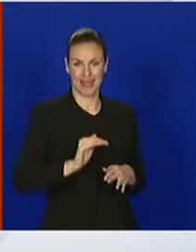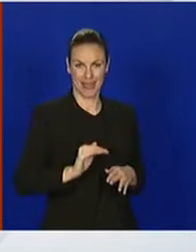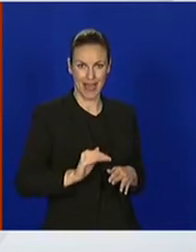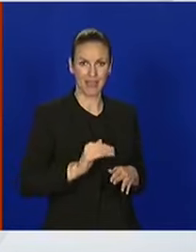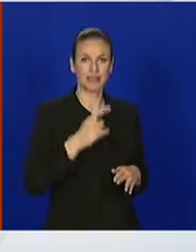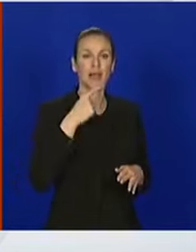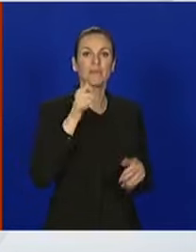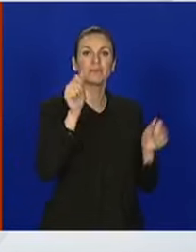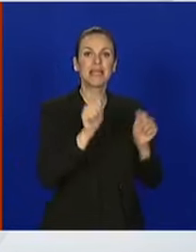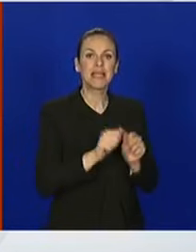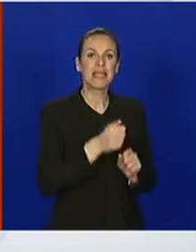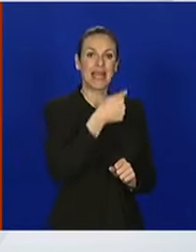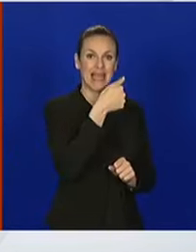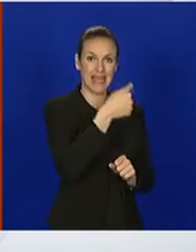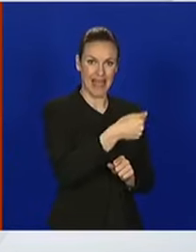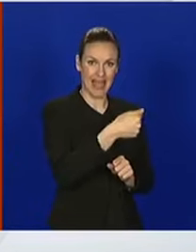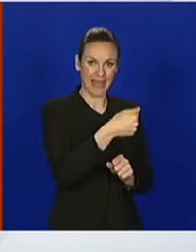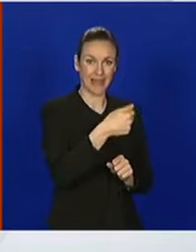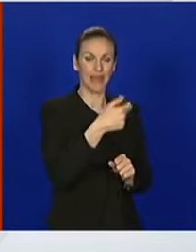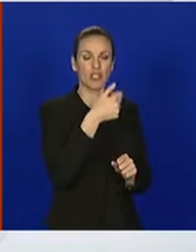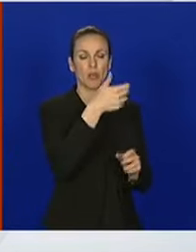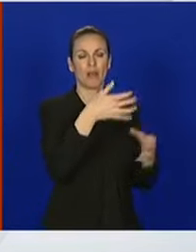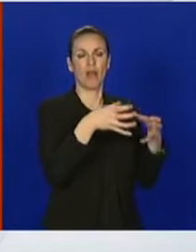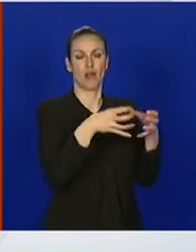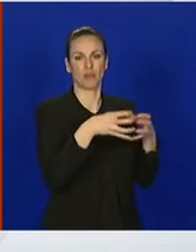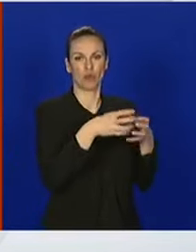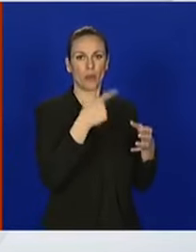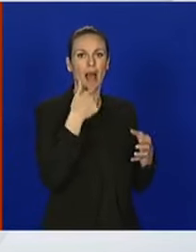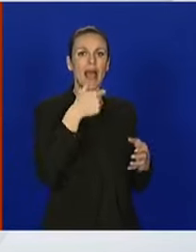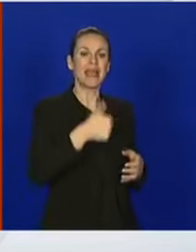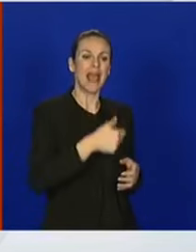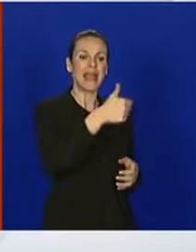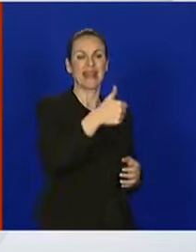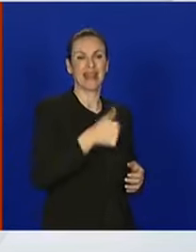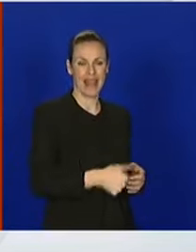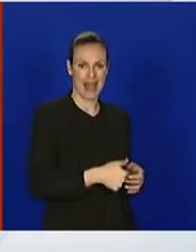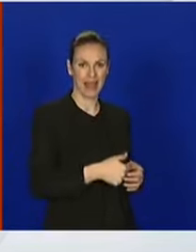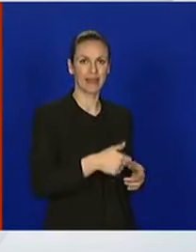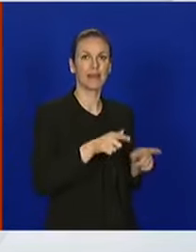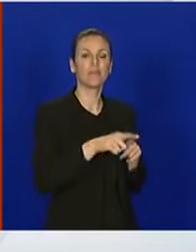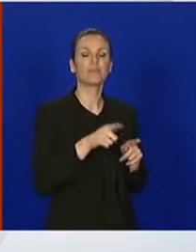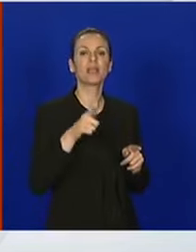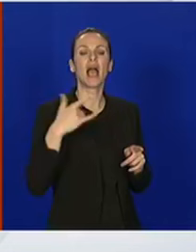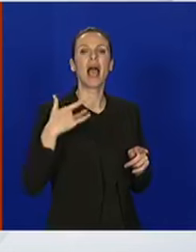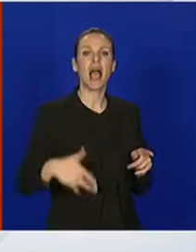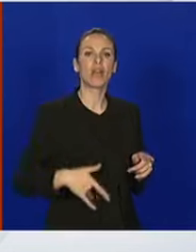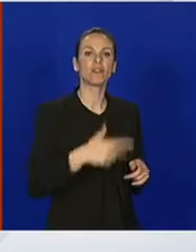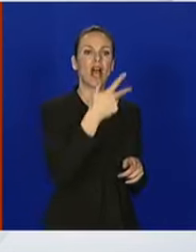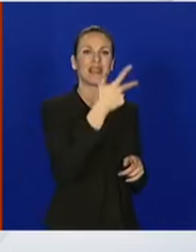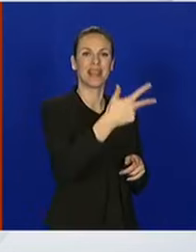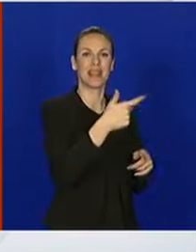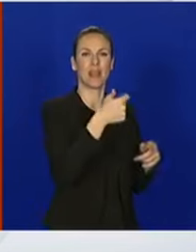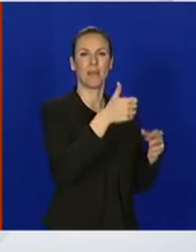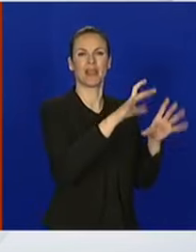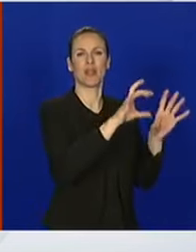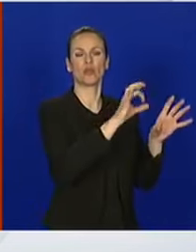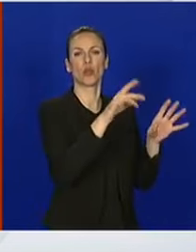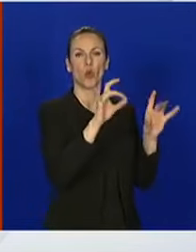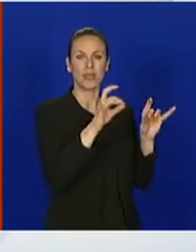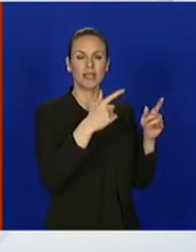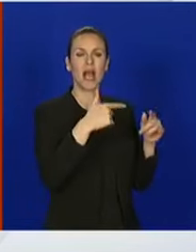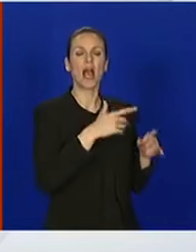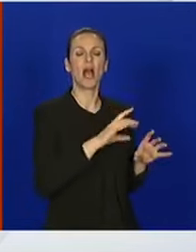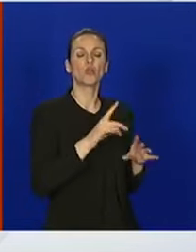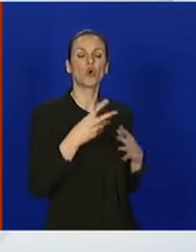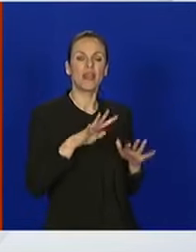županija jedan u prvoj dobnoj skupini, jedan u drugoj. Županija Karlovačka, tri u prvoj dobnoj skupini, u drugoj ni